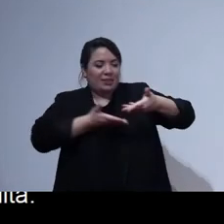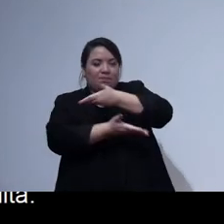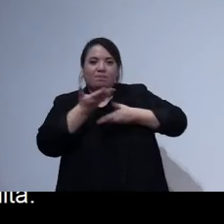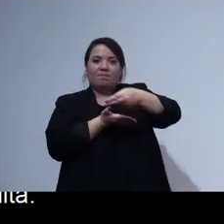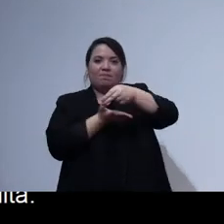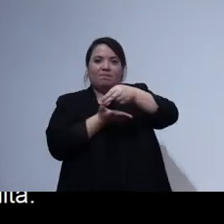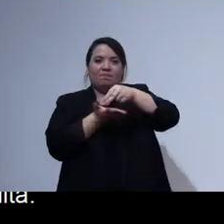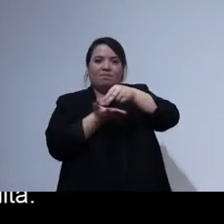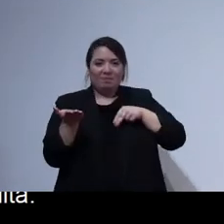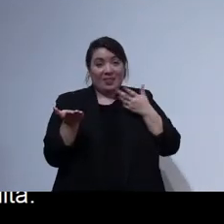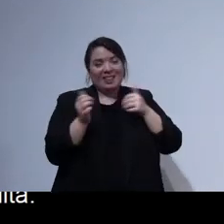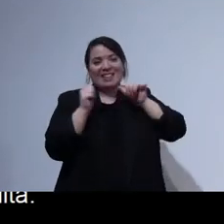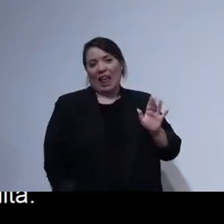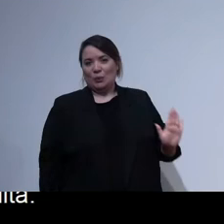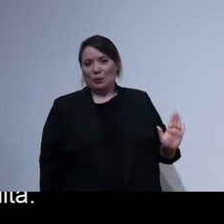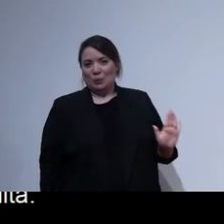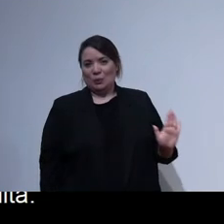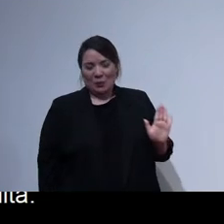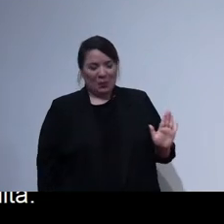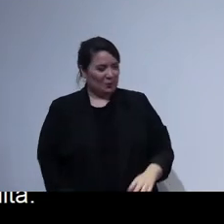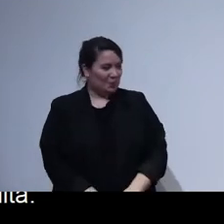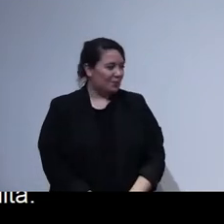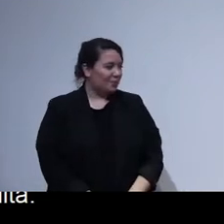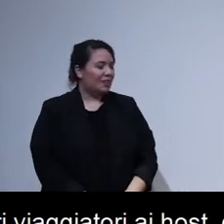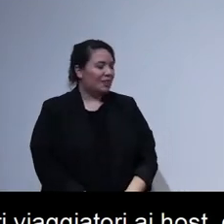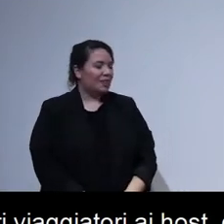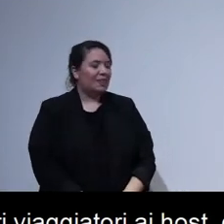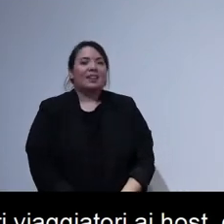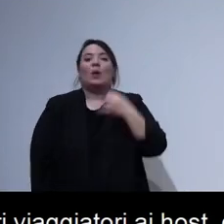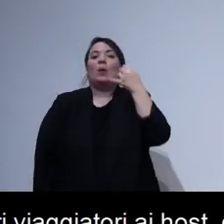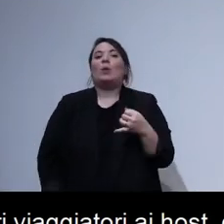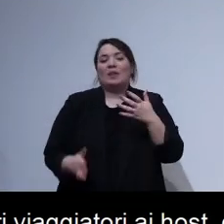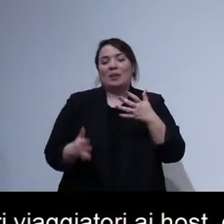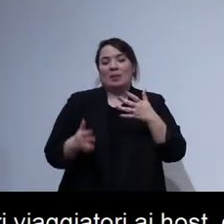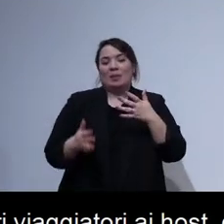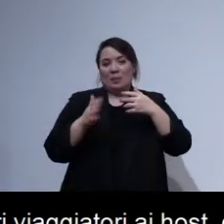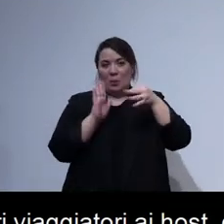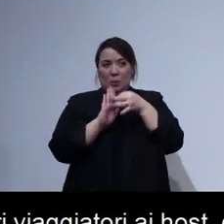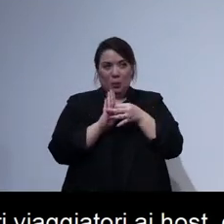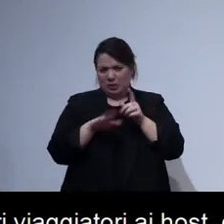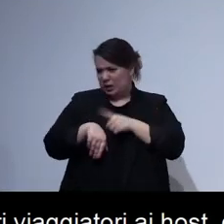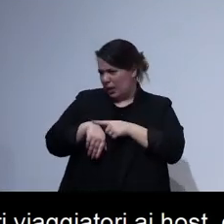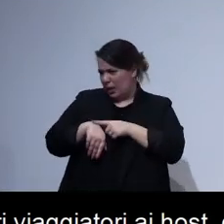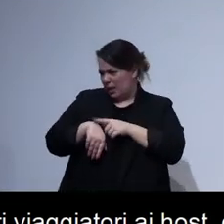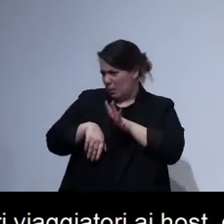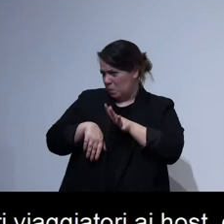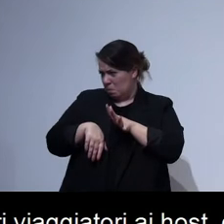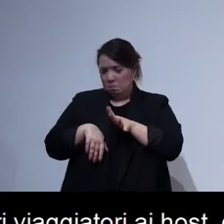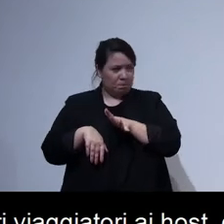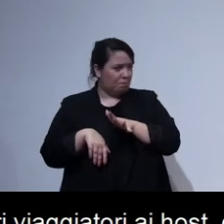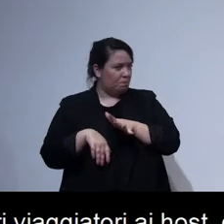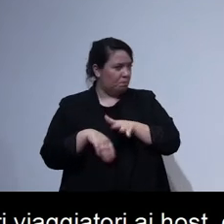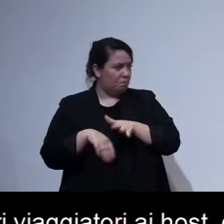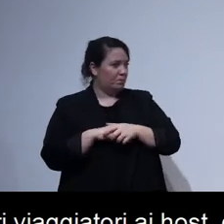di solito l'altro uno degli ultimi punti che poi più o meno ci siamo col tempo mi sembra è il